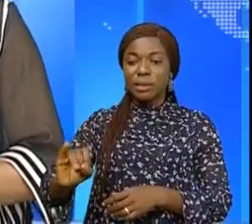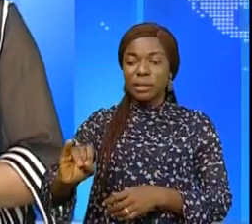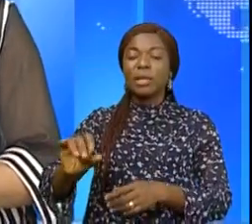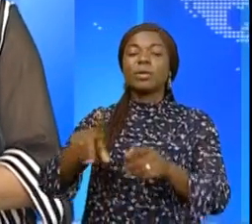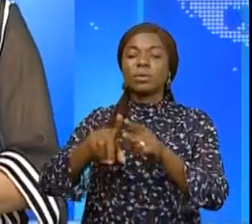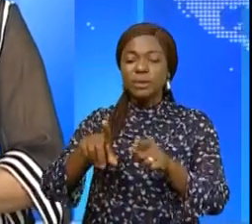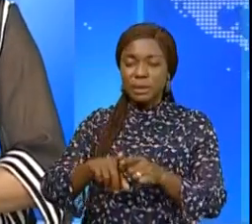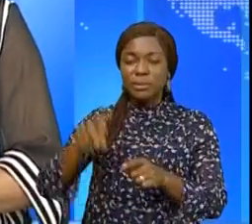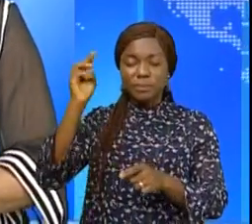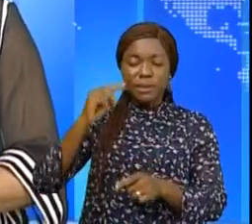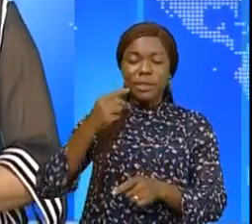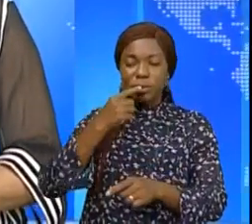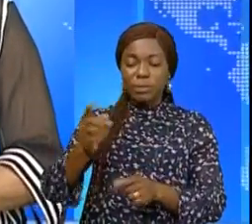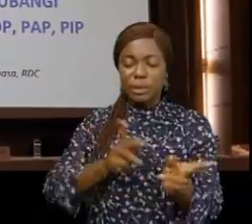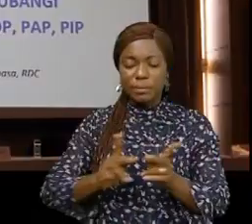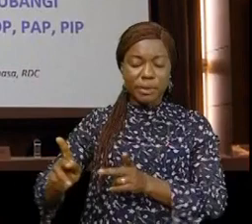plan, Crispin Badou.